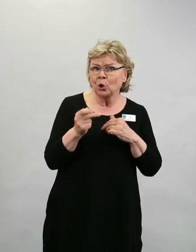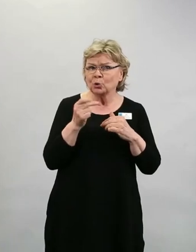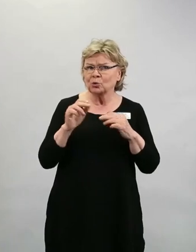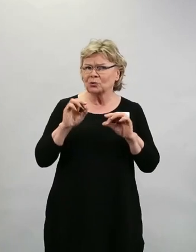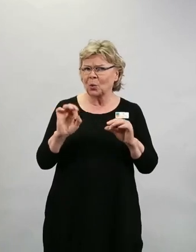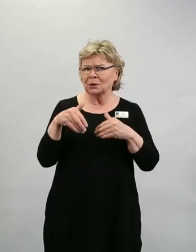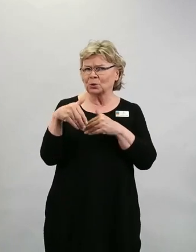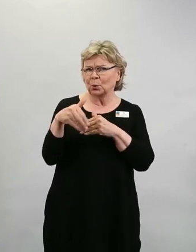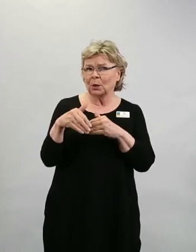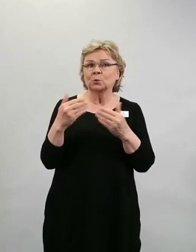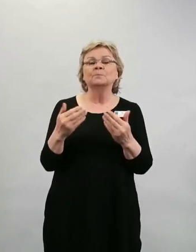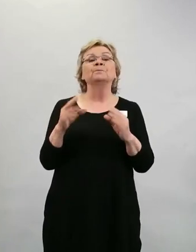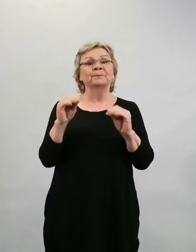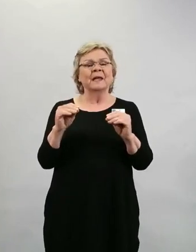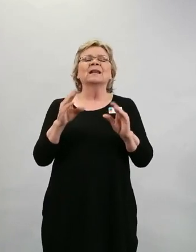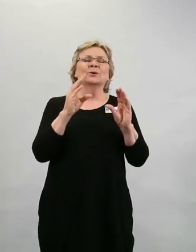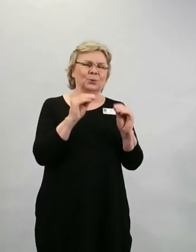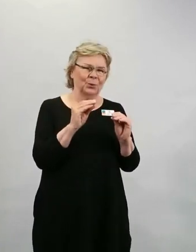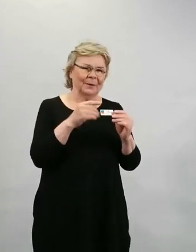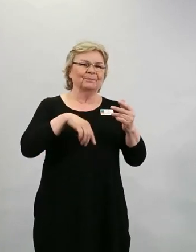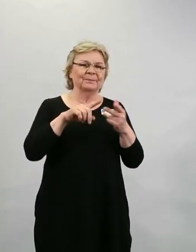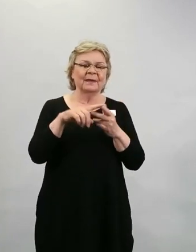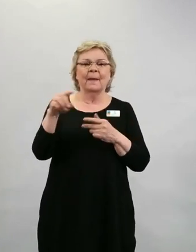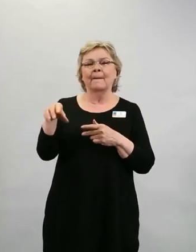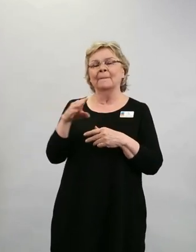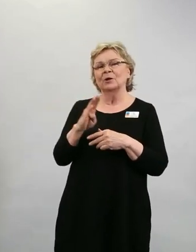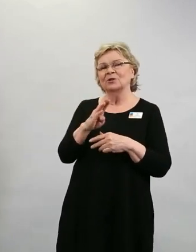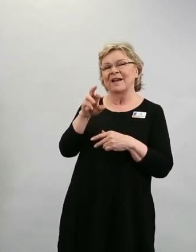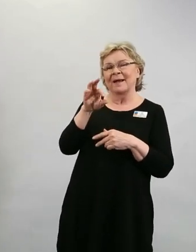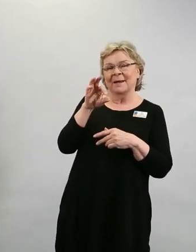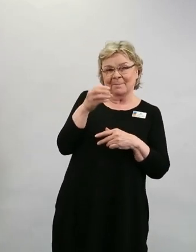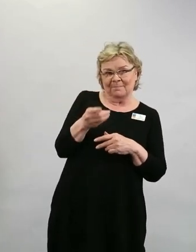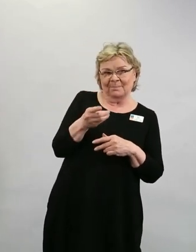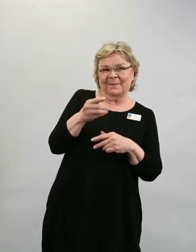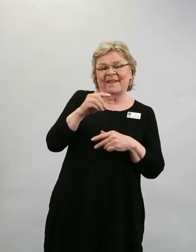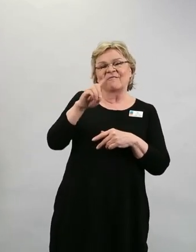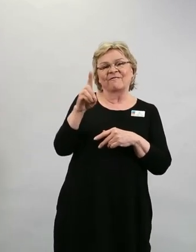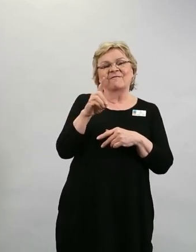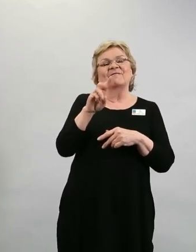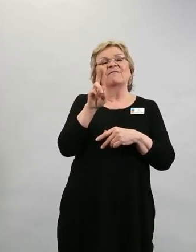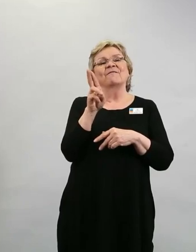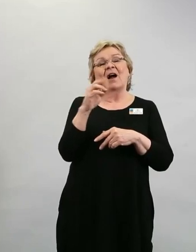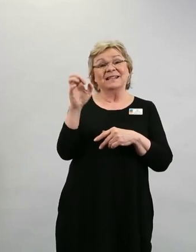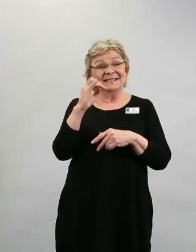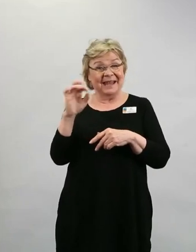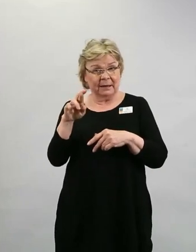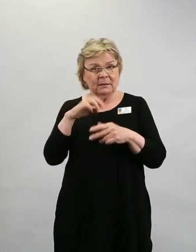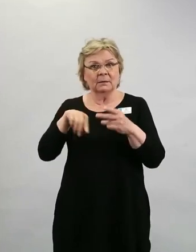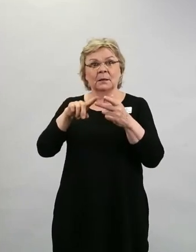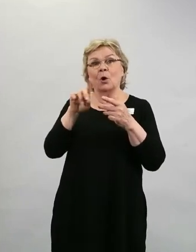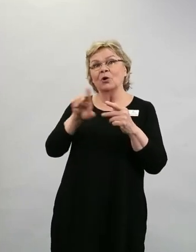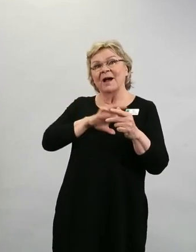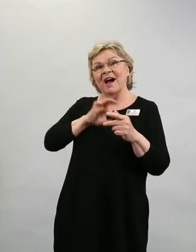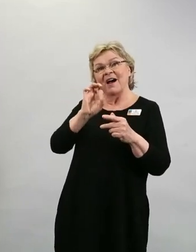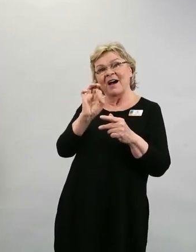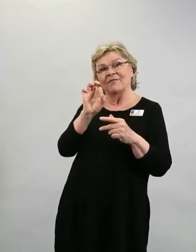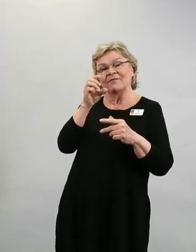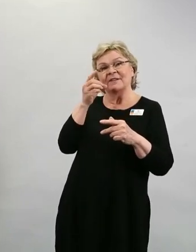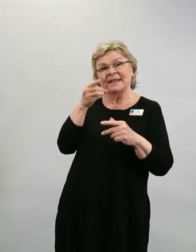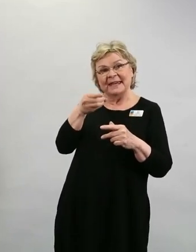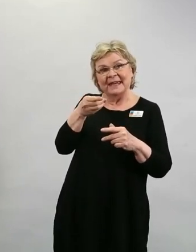asiassa. Ennakkokäsitys on se, että Biotech-Pfizerin rokote on saanut Yhdysvaltain lääkeviranomaiselta FDAlta.